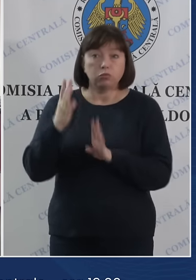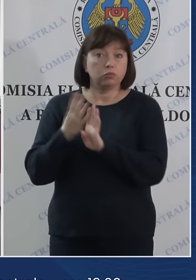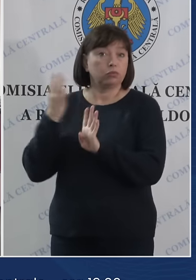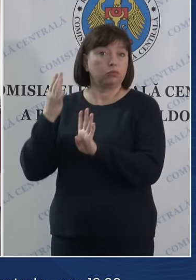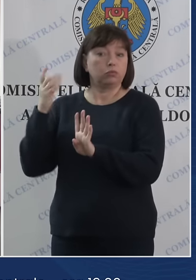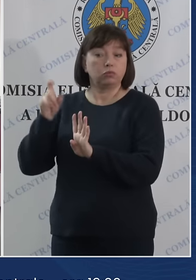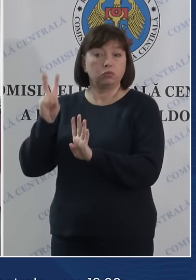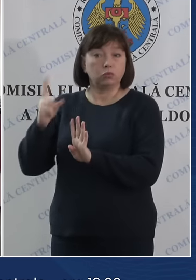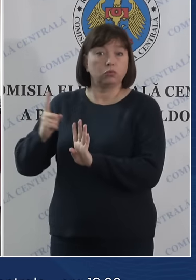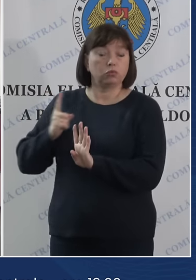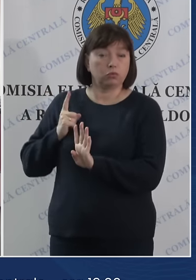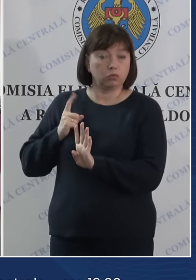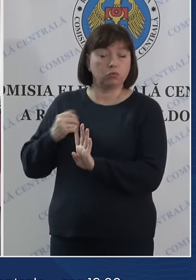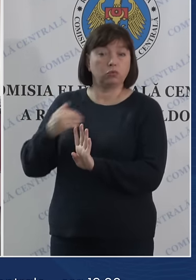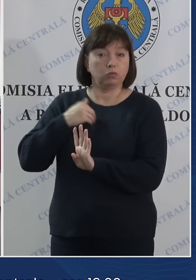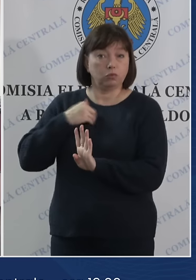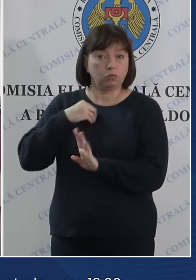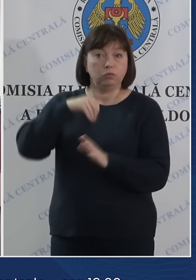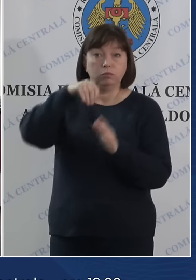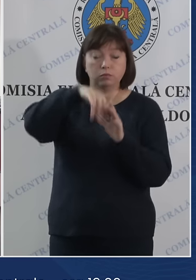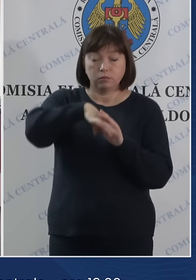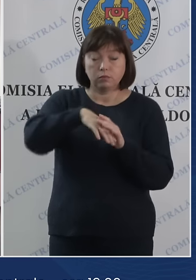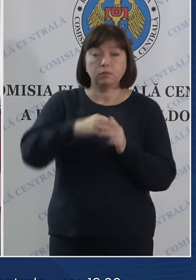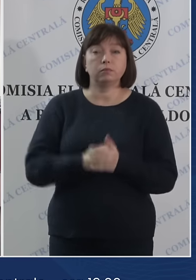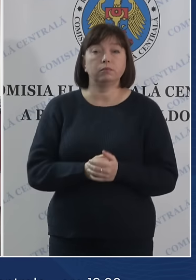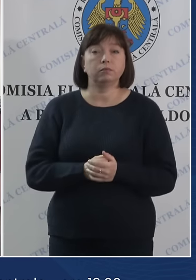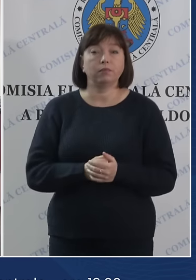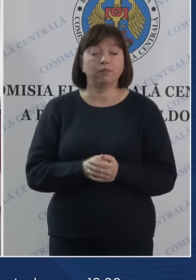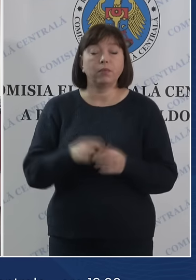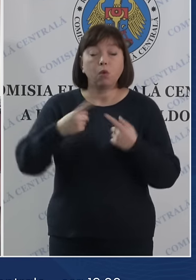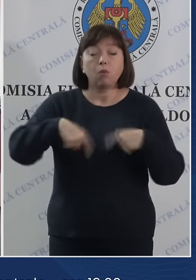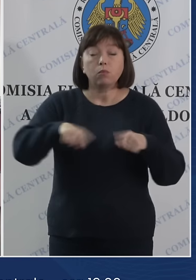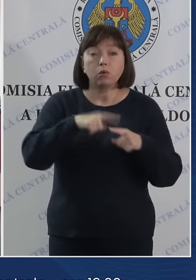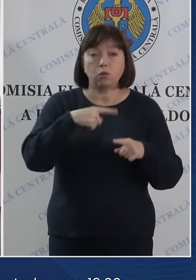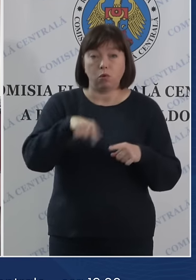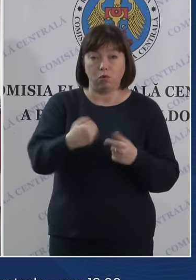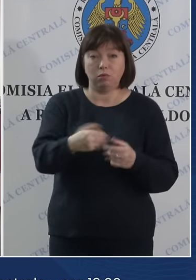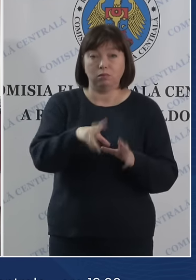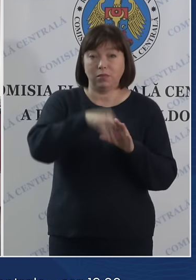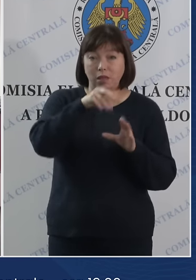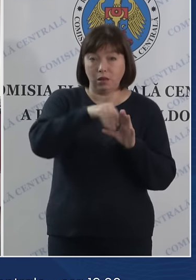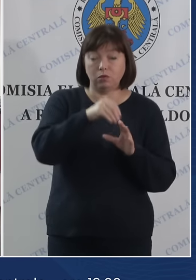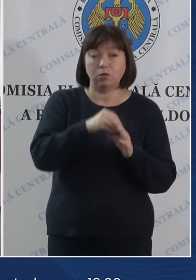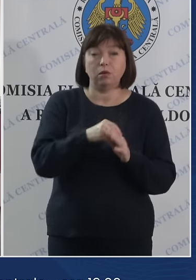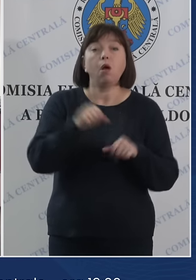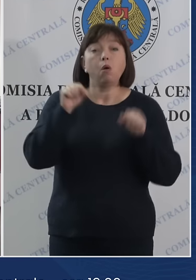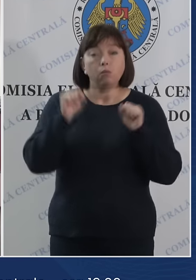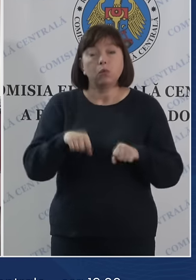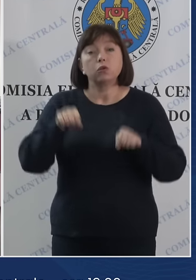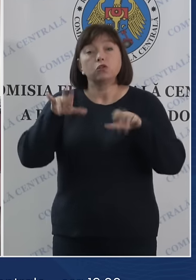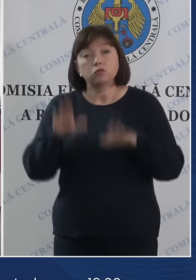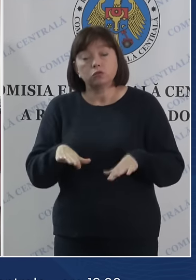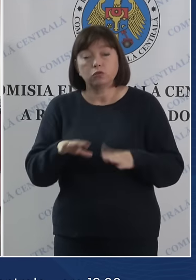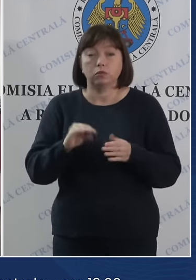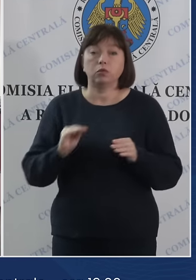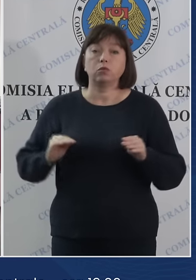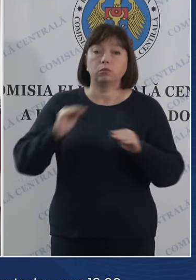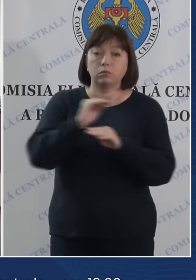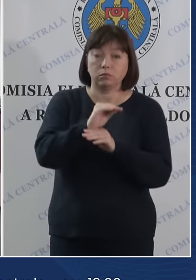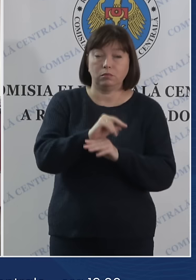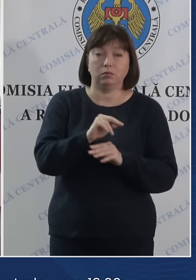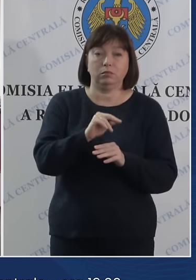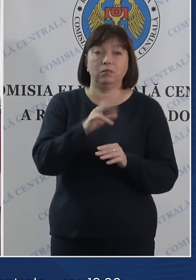care să aștepte să-și exercite dreptul la vot, Biroul electoral al secției de votare va putea decide prelungirea